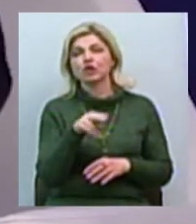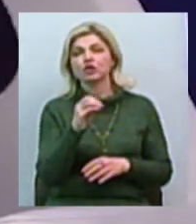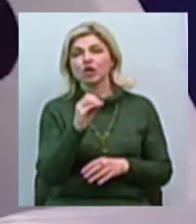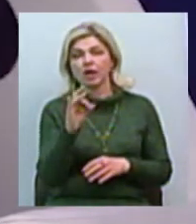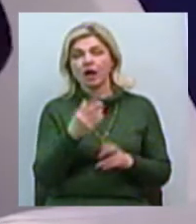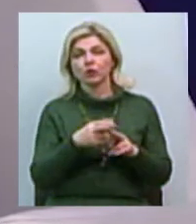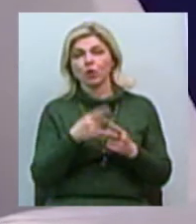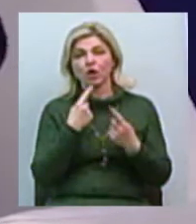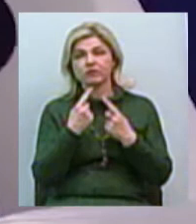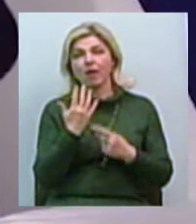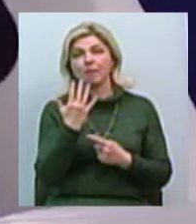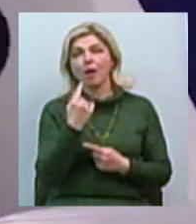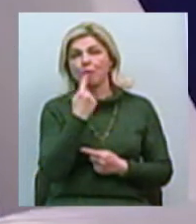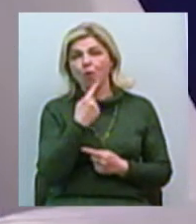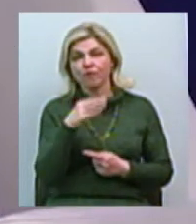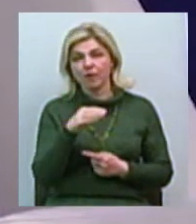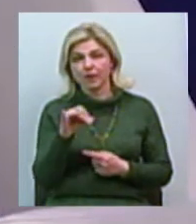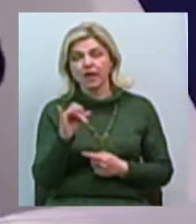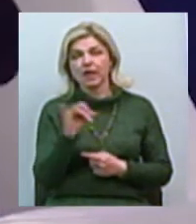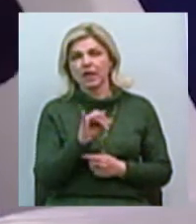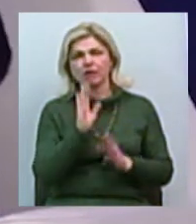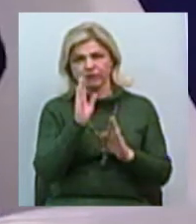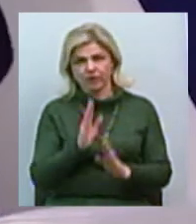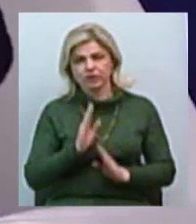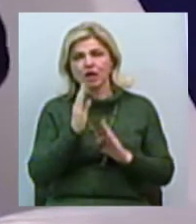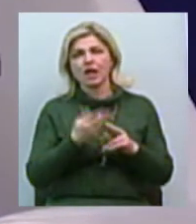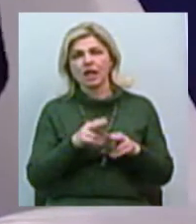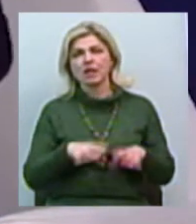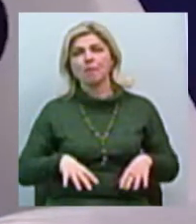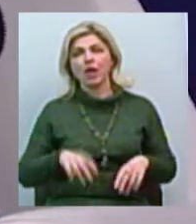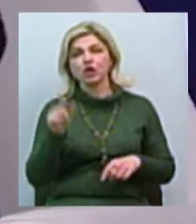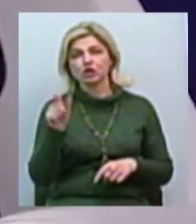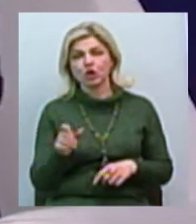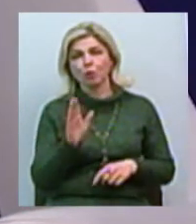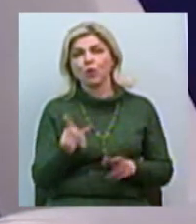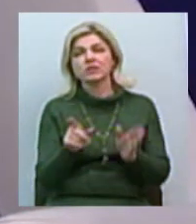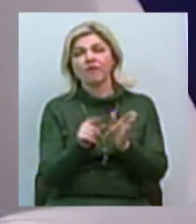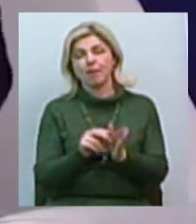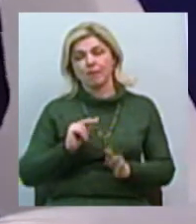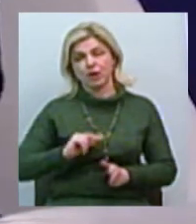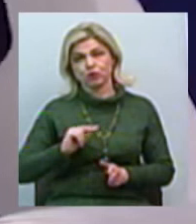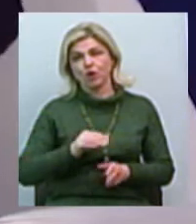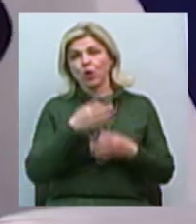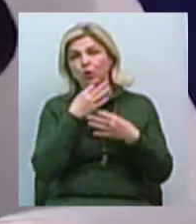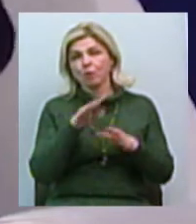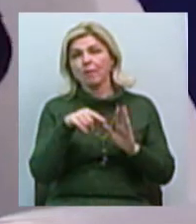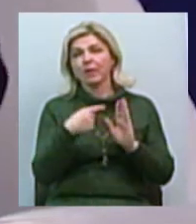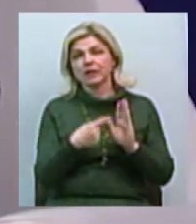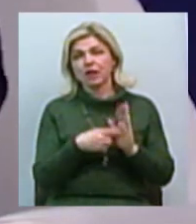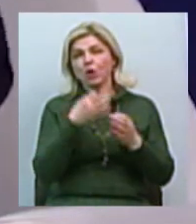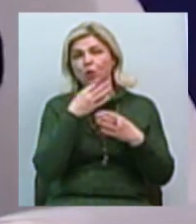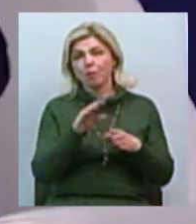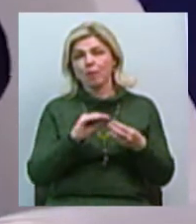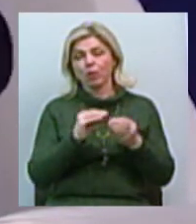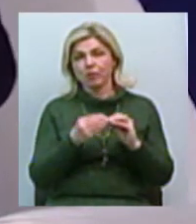і 24 на 7 цей менеджер буде з вами працювати. Будь-яке питання, будь-яка проблема,